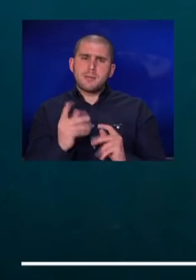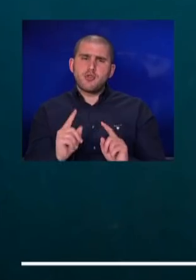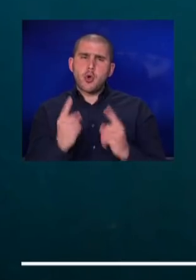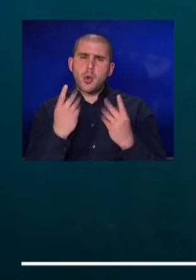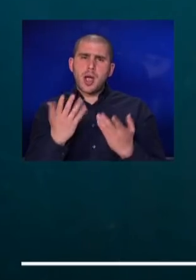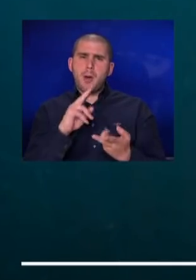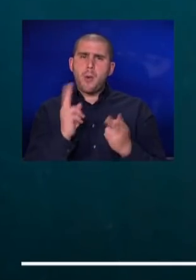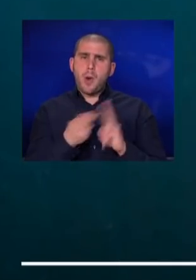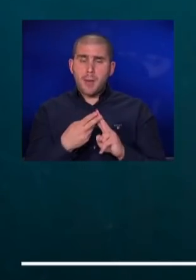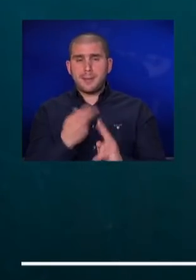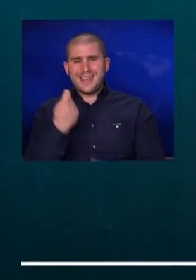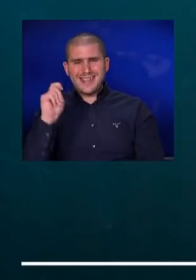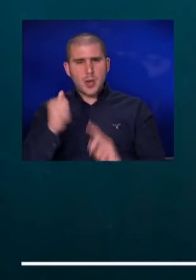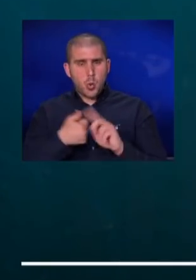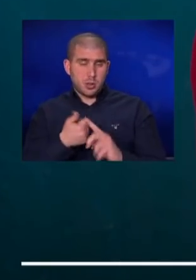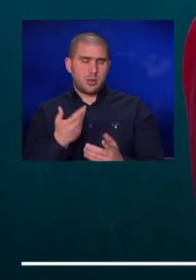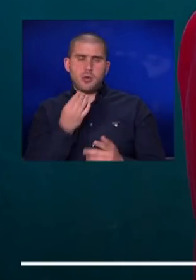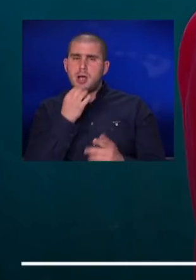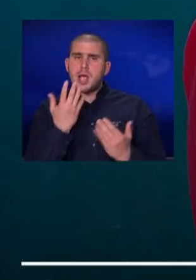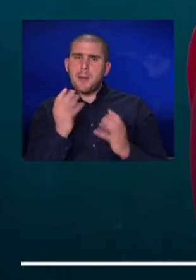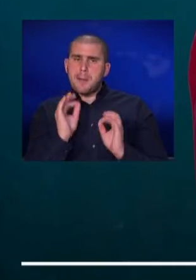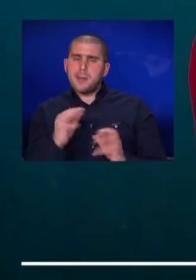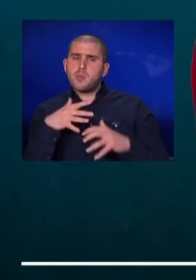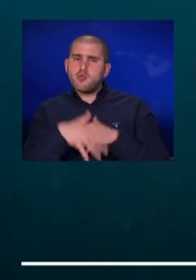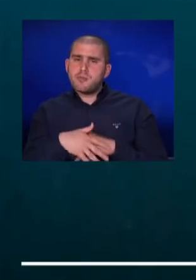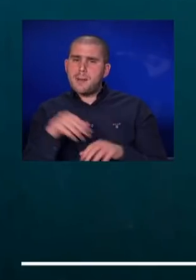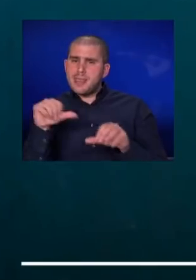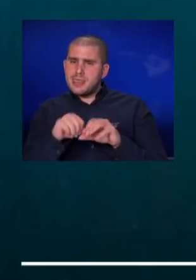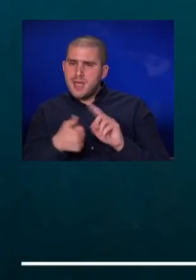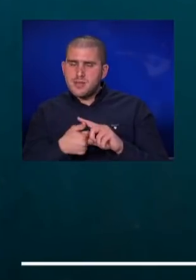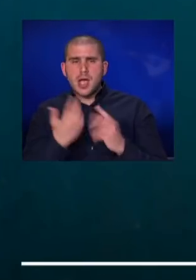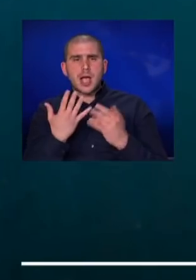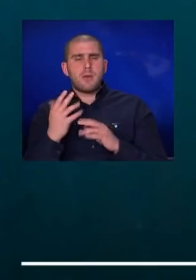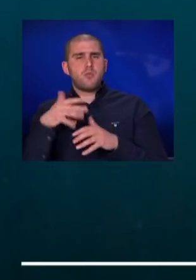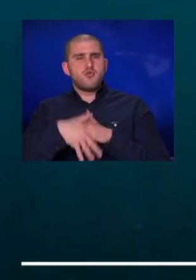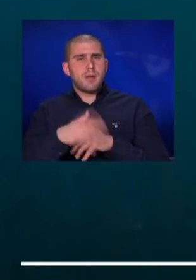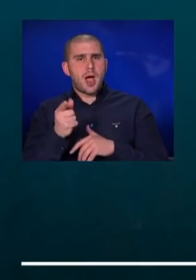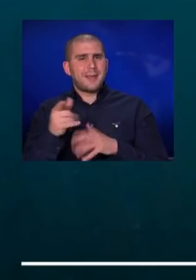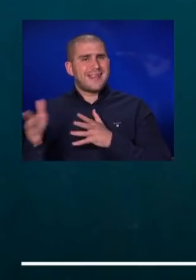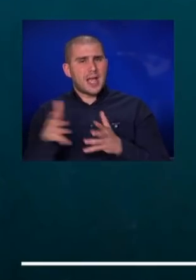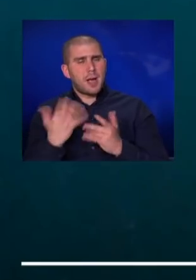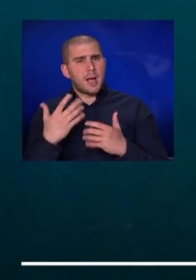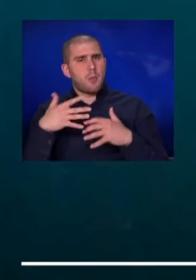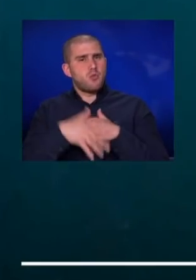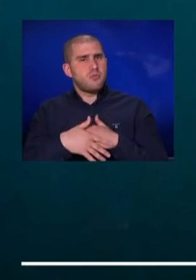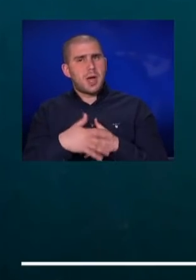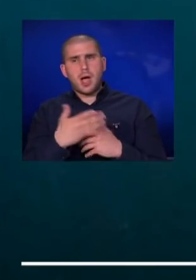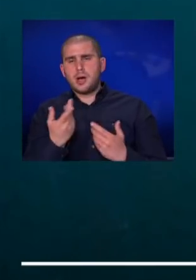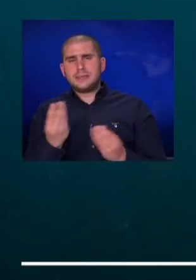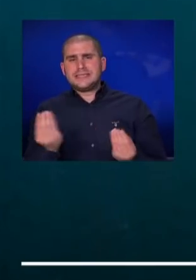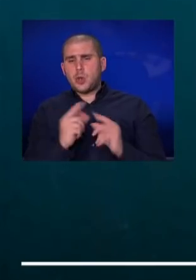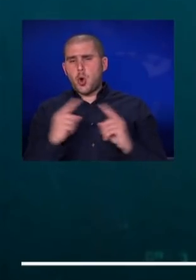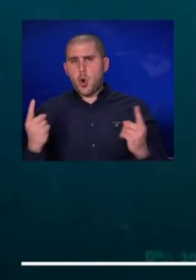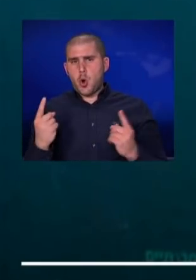בעולם מההתייקרויות האלה כלומר כמה הוא מושפע מהנפט כמה הוא מושפע מהכמח כמה הוא מושפע מהסחורות